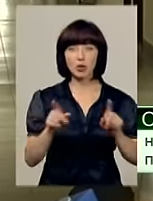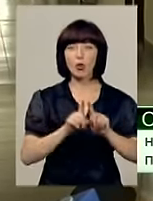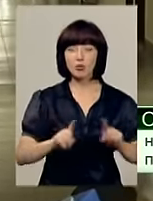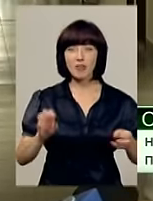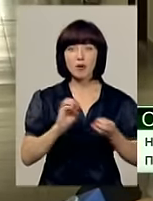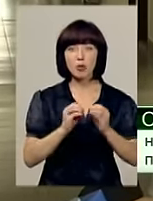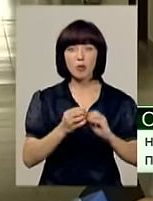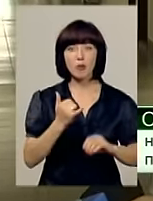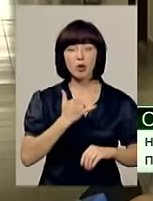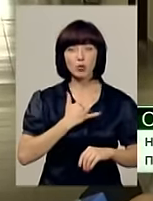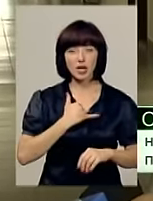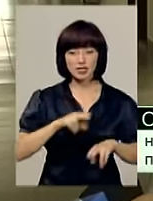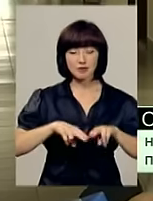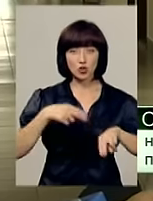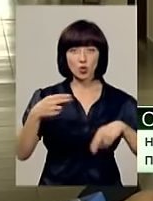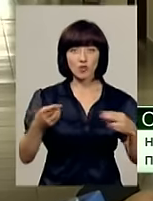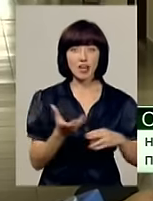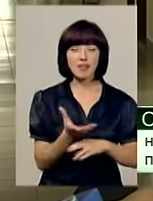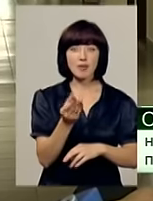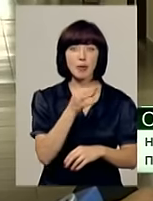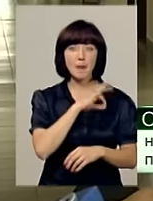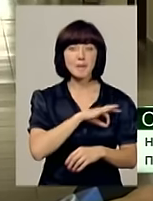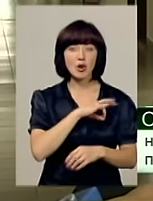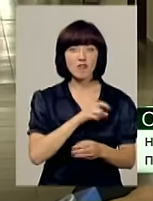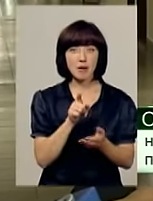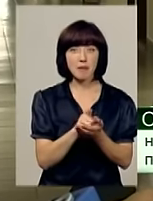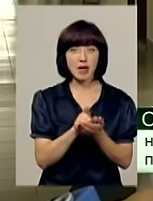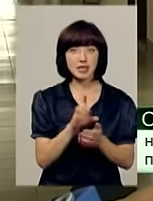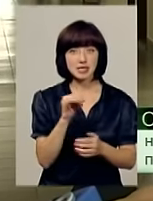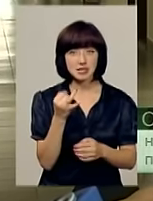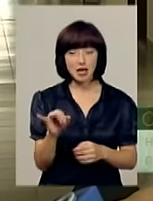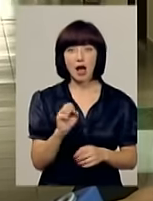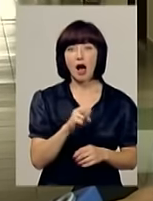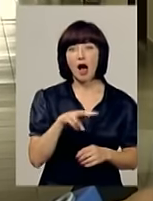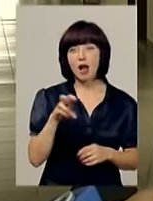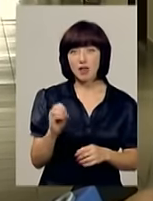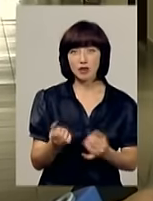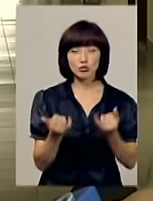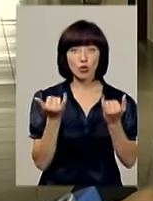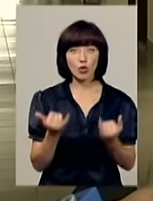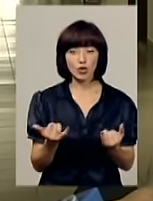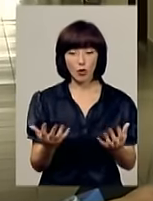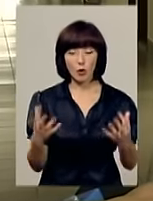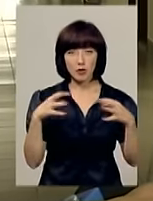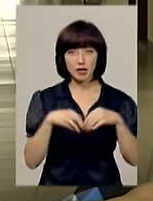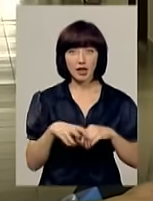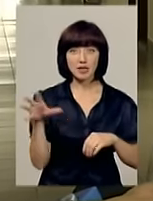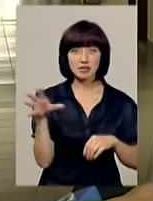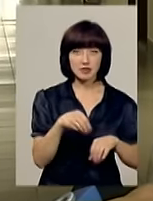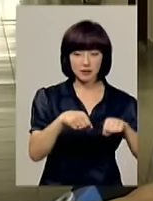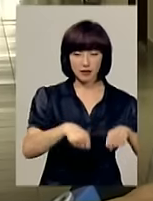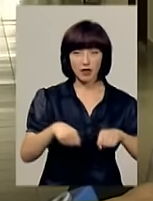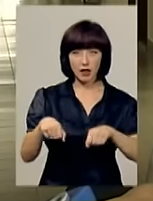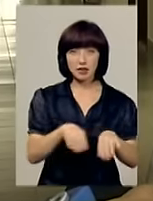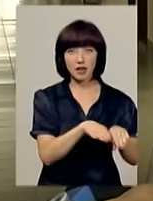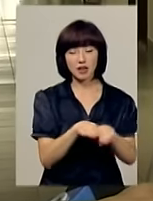у нас із відшкодуванням виплати пільгових пенсій. Але сьогодні об'єдналися всі гілки влади на